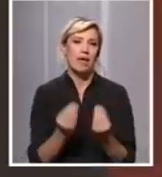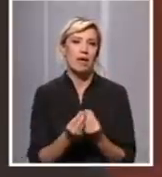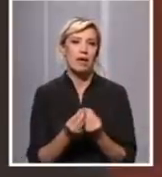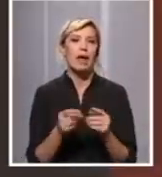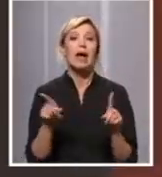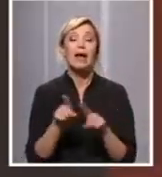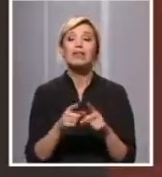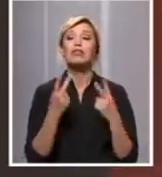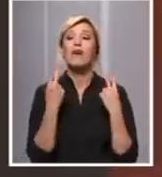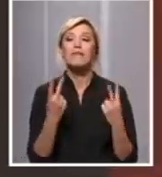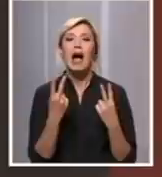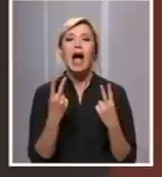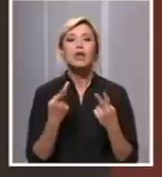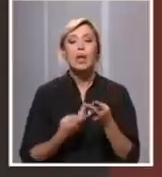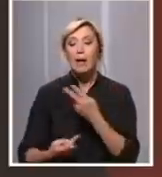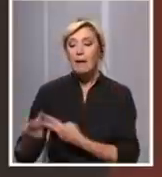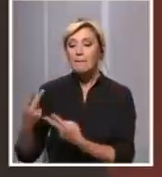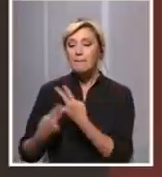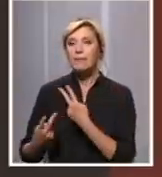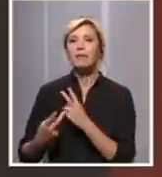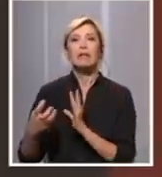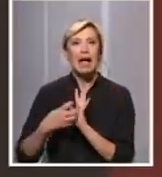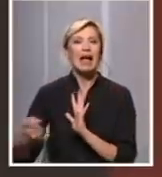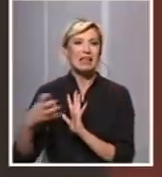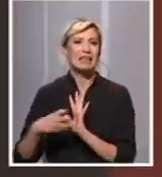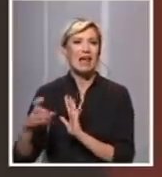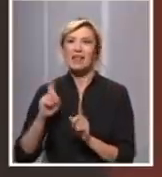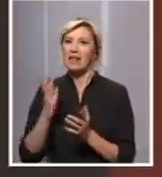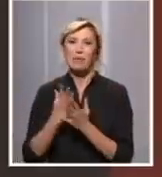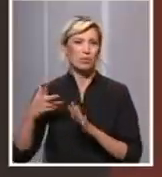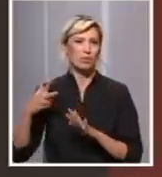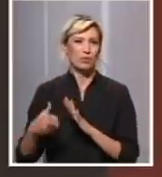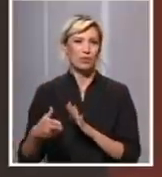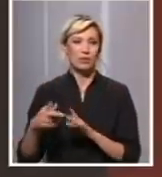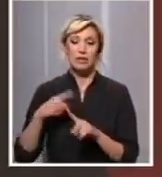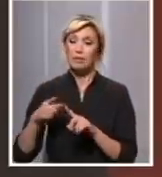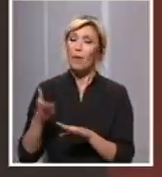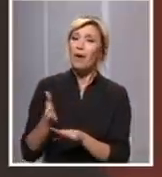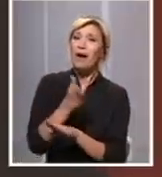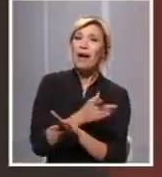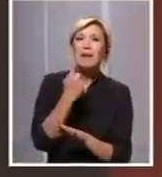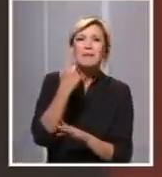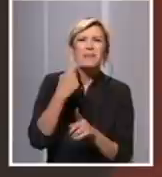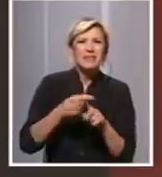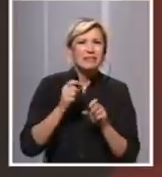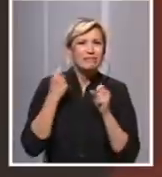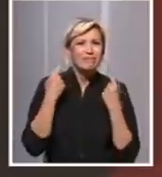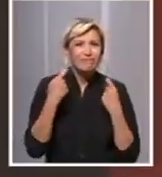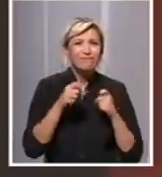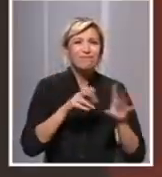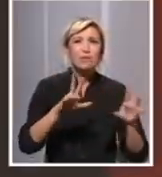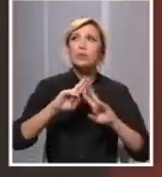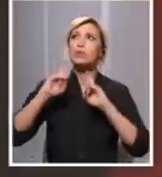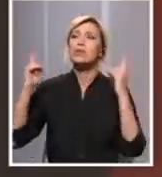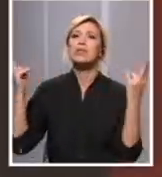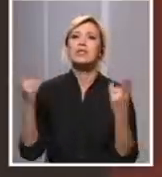važno da privreda nestane, s obzirom da je u prethodnom periodu u prvom talasu veliki deo svetske privrede